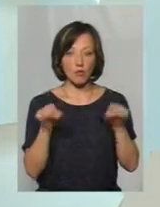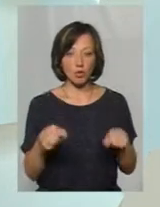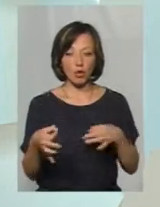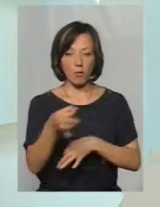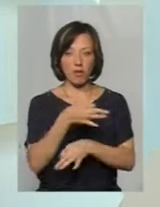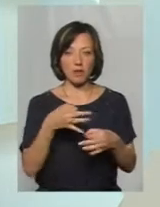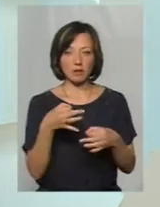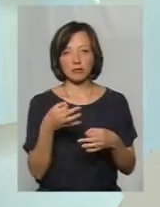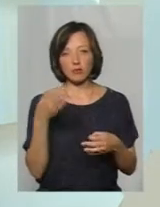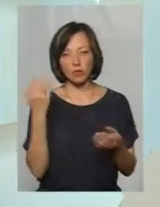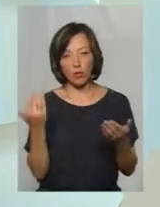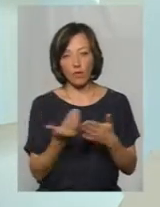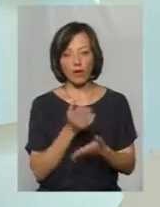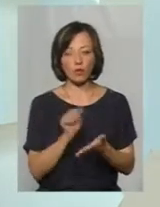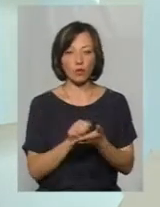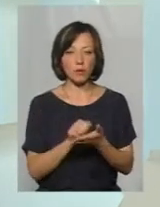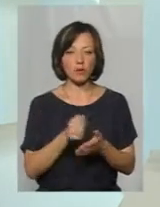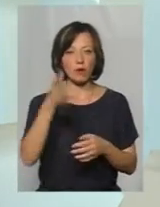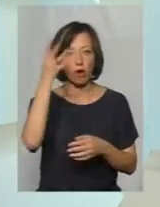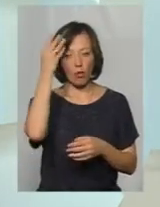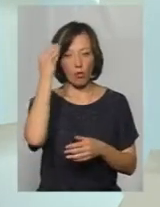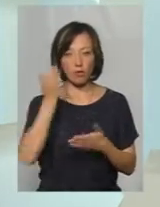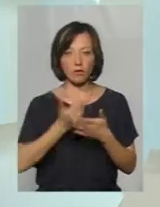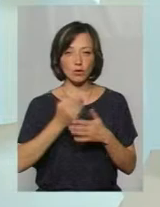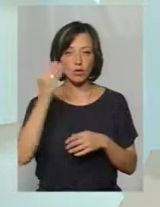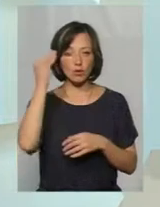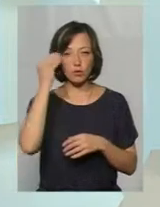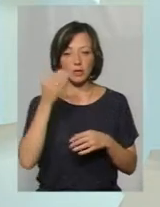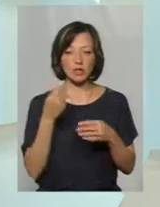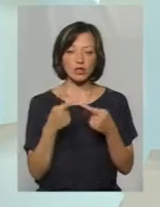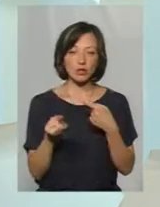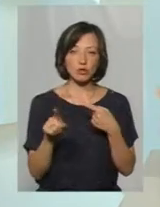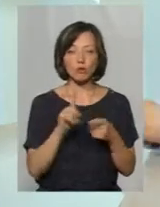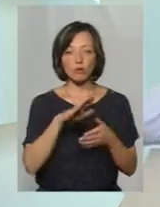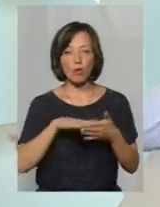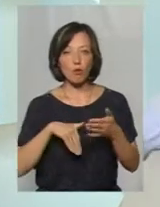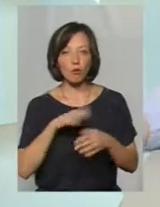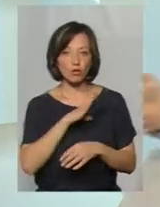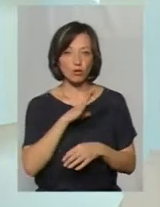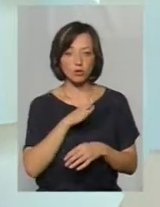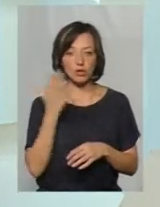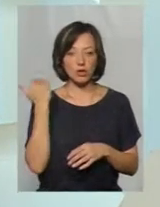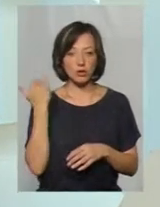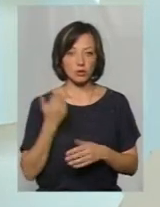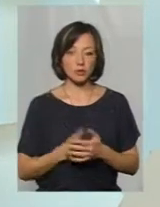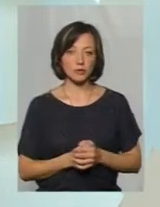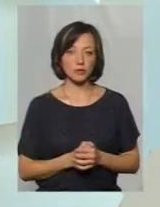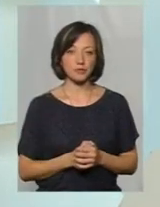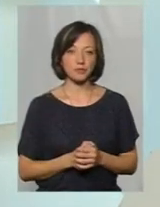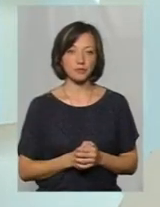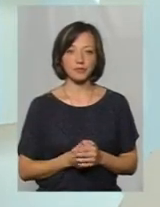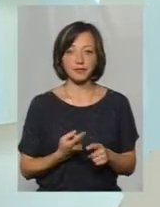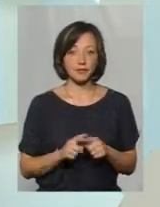ж таки обговорити, напрацювати якийсь новий документ, який би враховував точку зору, можливо, щось було б пропущено при розробці цього документу.